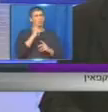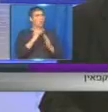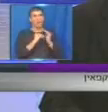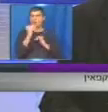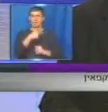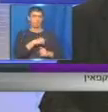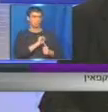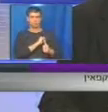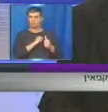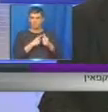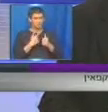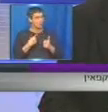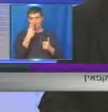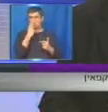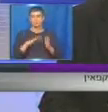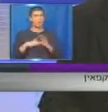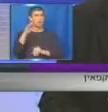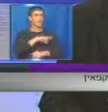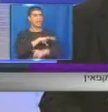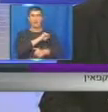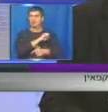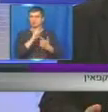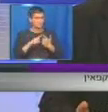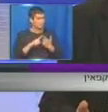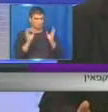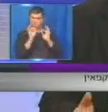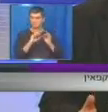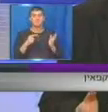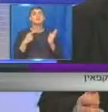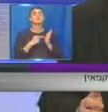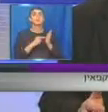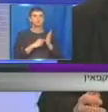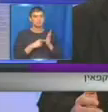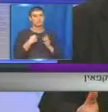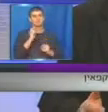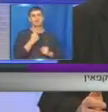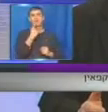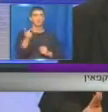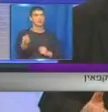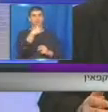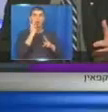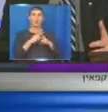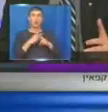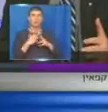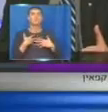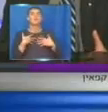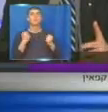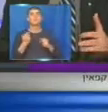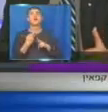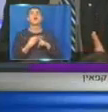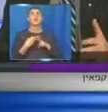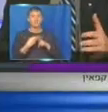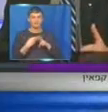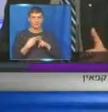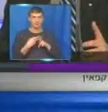בדופק, לא צפינו שום עלייה בלחץ אדם, ועל כן, קודם כל, עליי לומר לחולים ולבריאים, שקפה